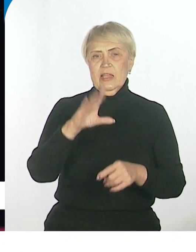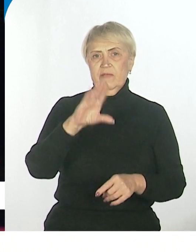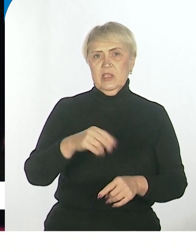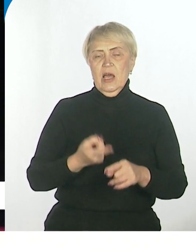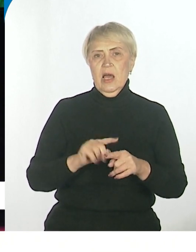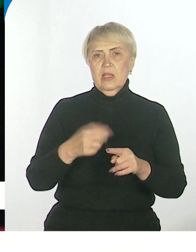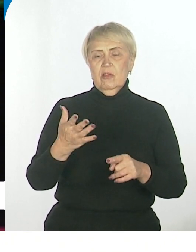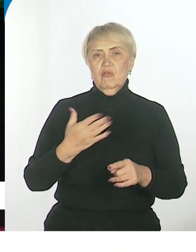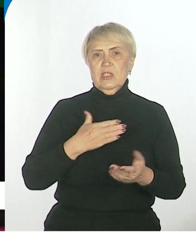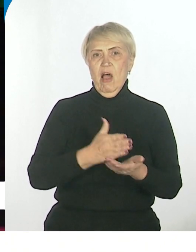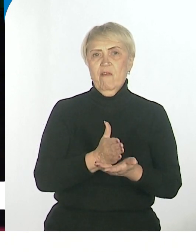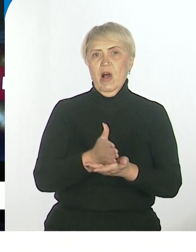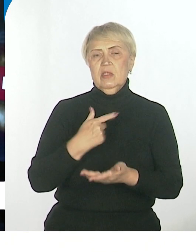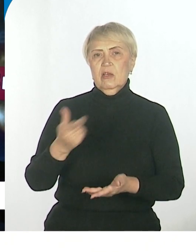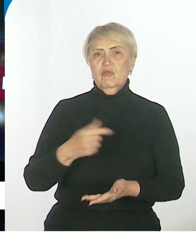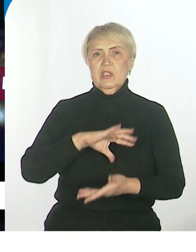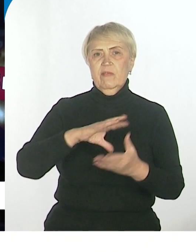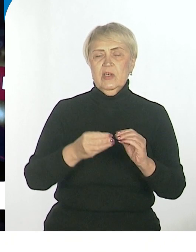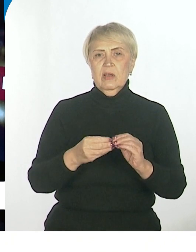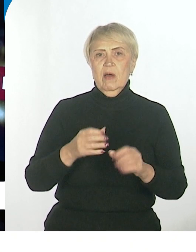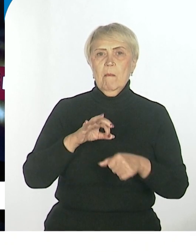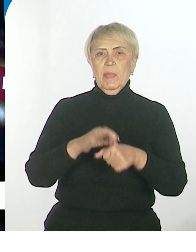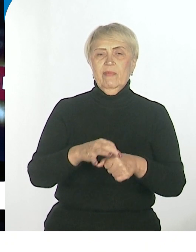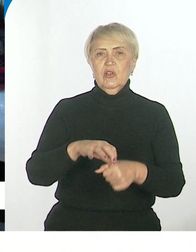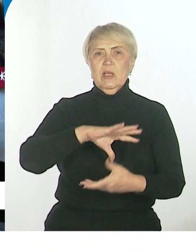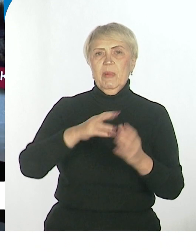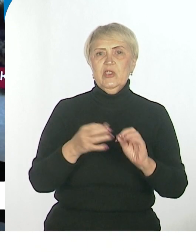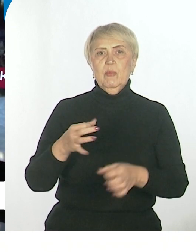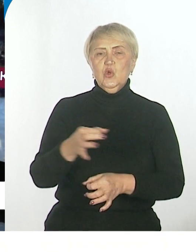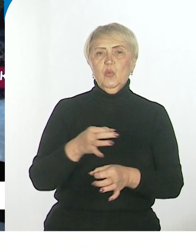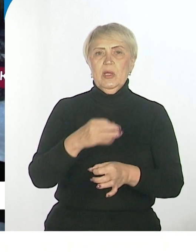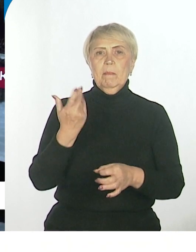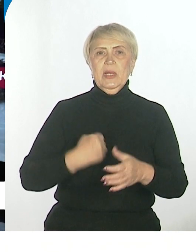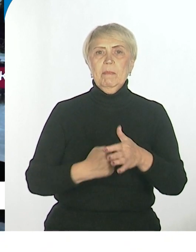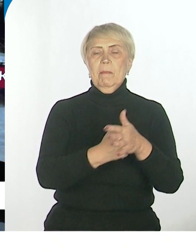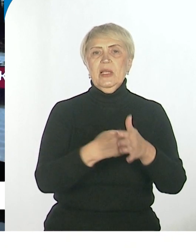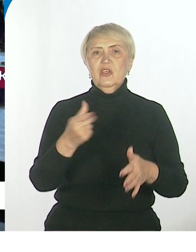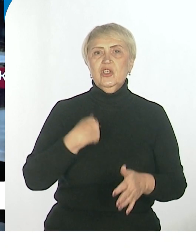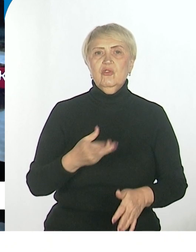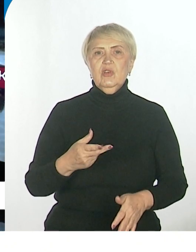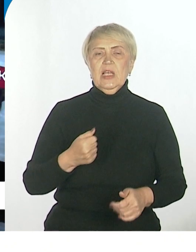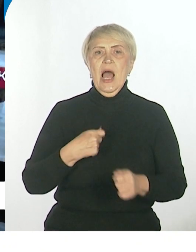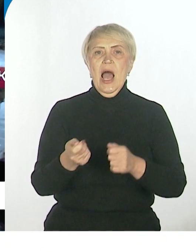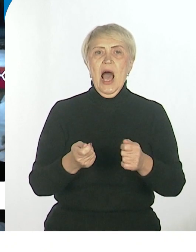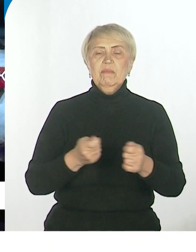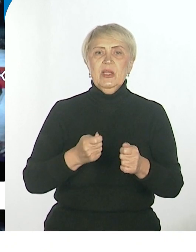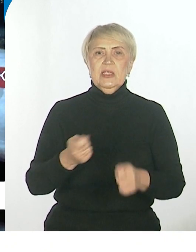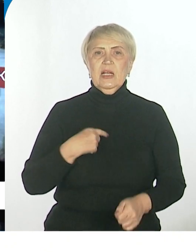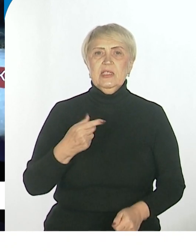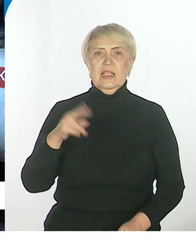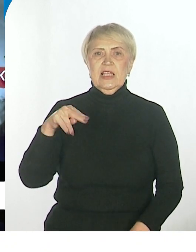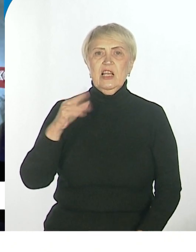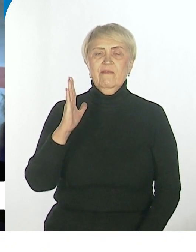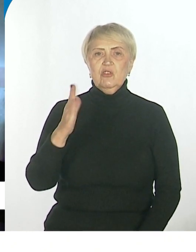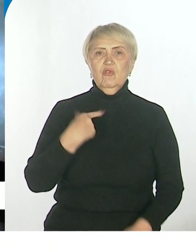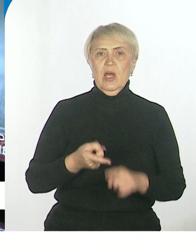героев, она проводится по всем субъектам у нас Российской Федерации при поддержке администрации президента. На Дальнем Востоке, вот в Хабаровске у нас это